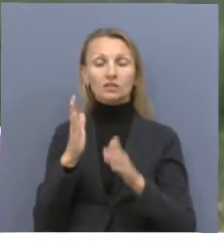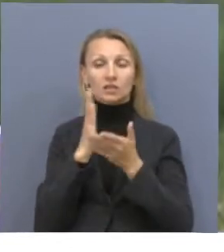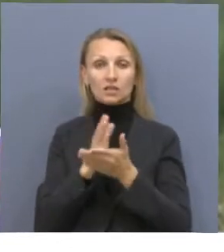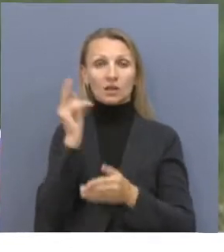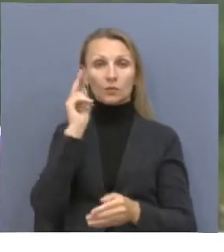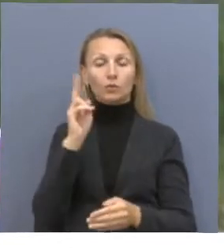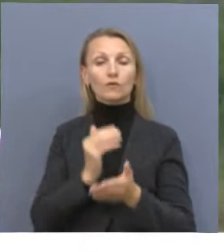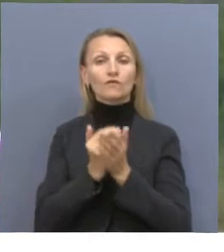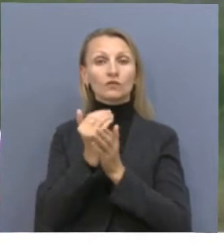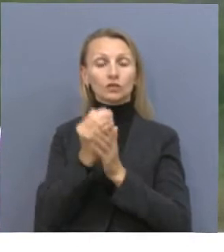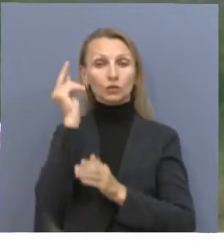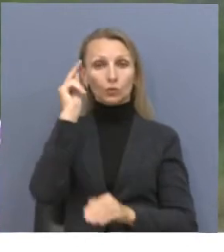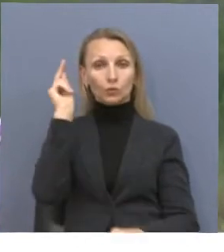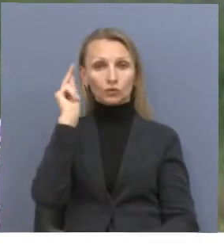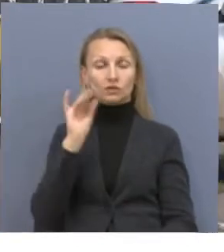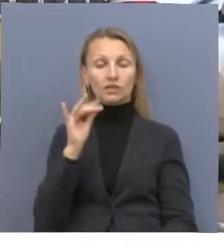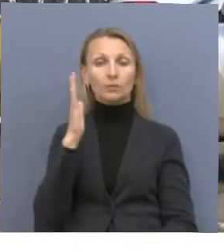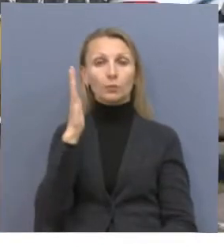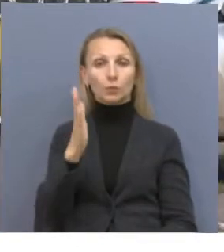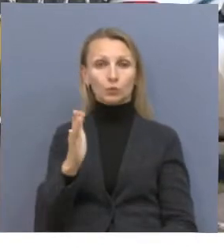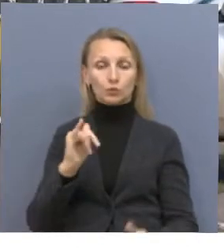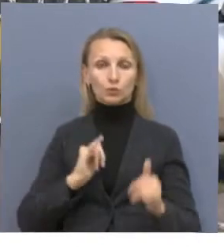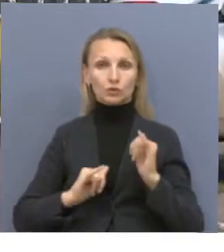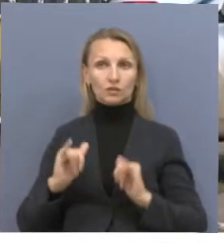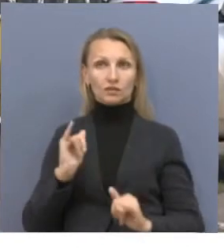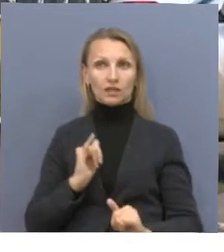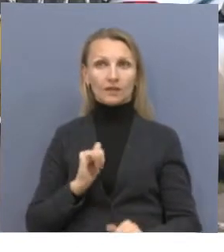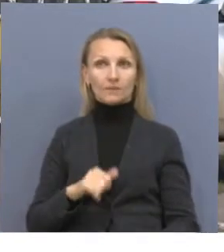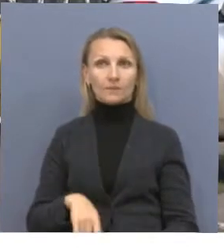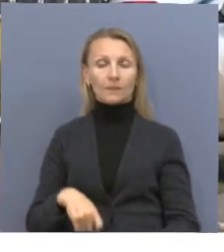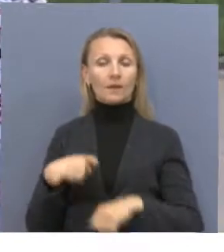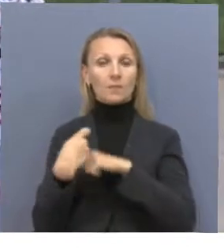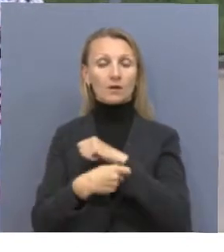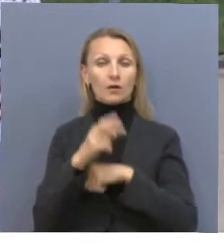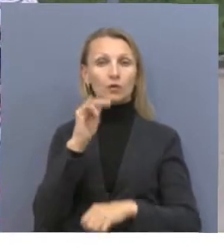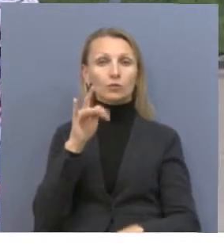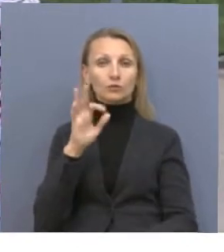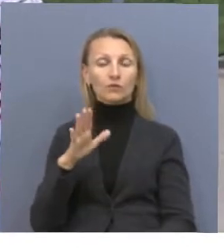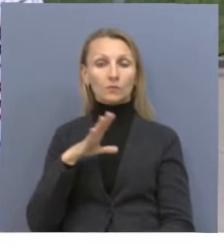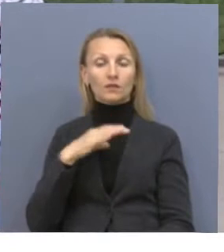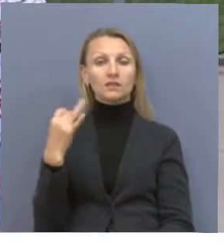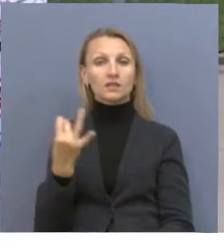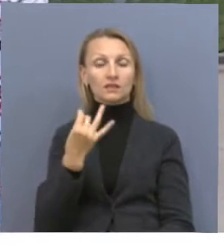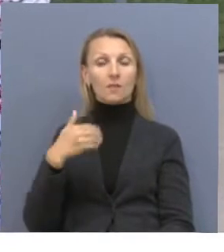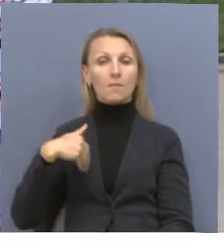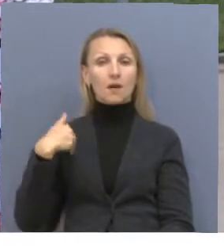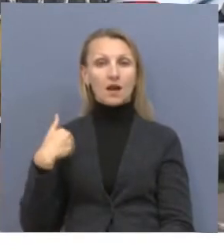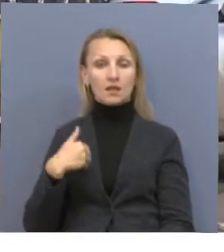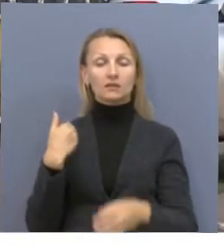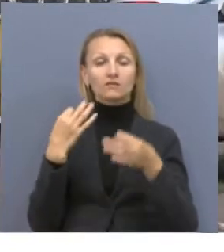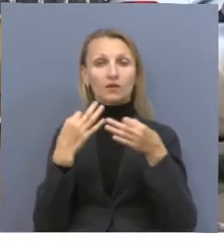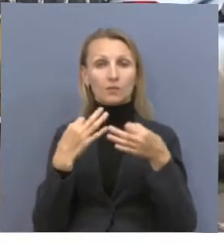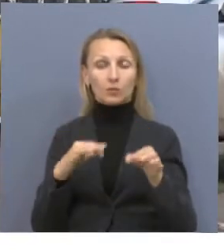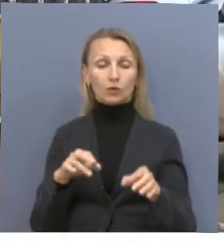учебных заведений, будущих учителей. Материал курса был очень интересен, полезен и доступен. Учителя самостоятельно